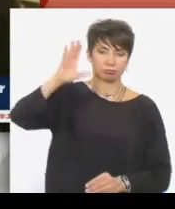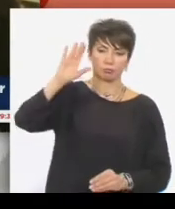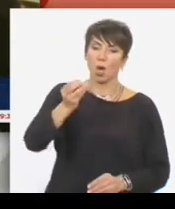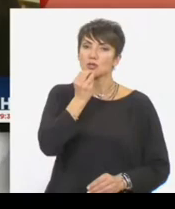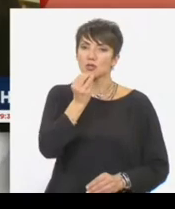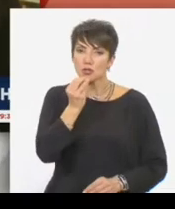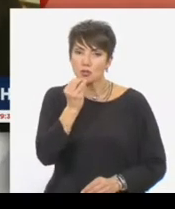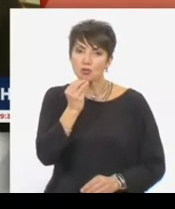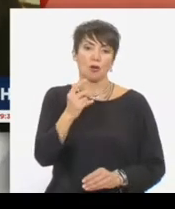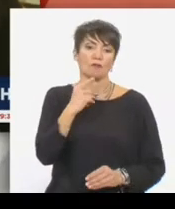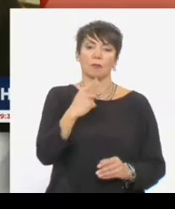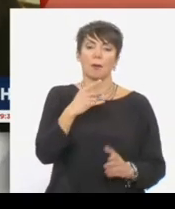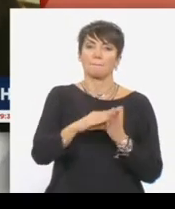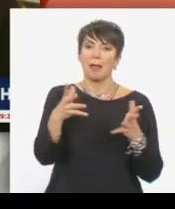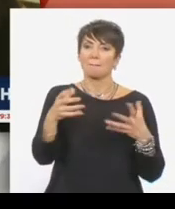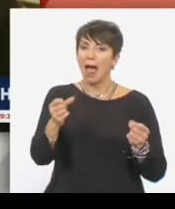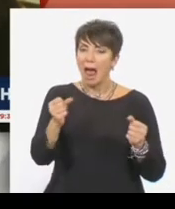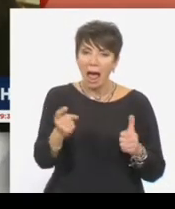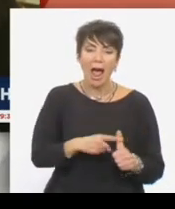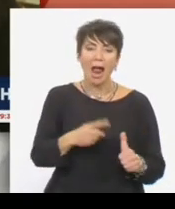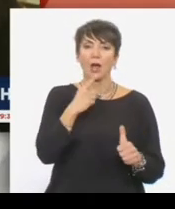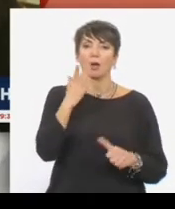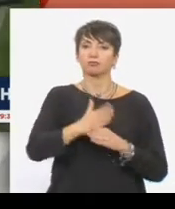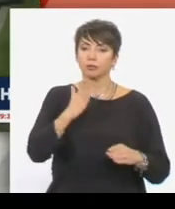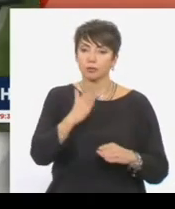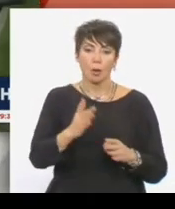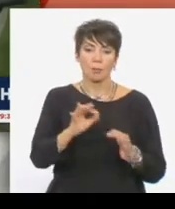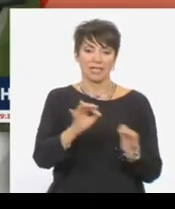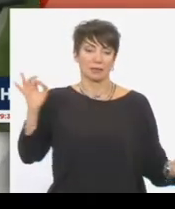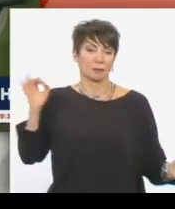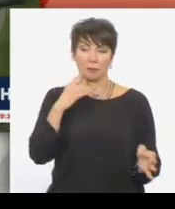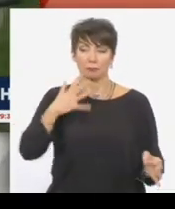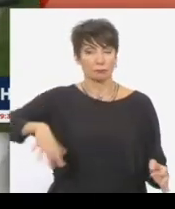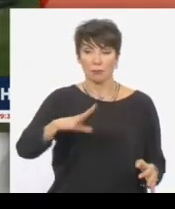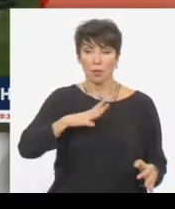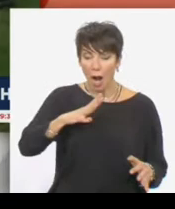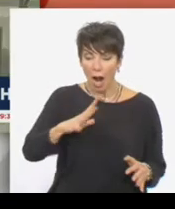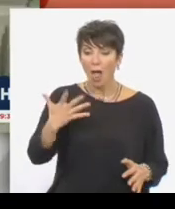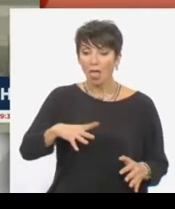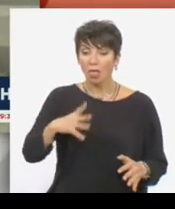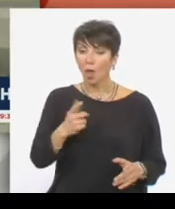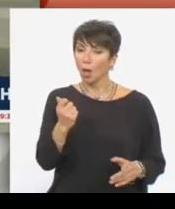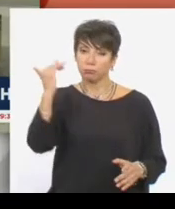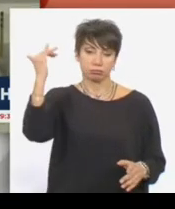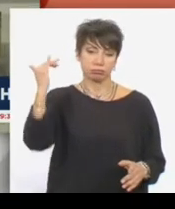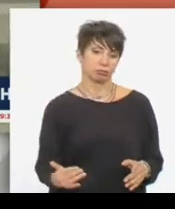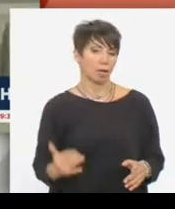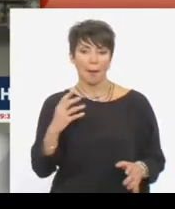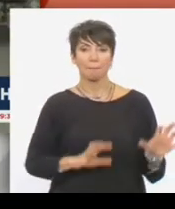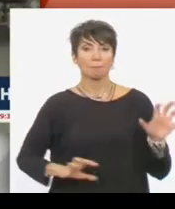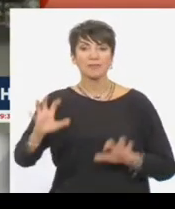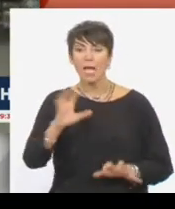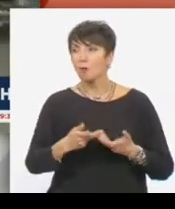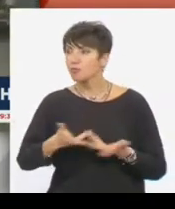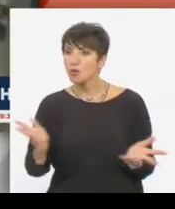πρώτης ανάγκης, όπως τα γαλακτοκομικά, το ψωμί και τα ζυμαρικά. Όλοι οι καταναλωτές θέλουν με χαμηλότερες τιμές. Ψάχνουμε συνέχεια τις προσφορές.